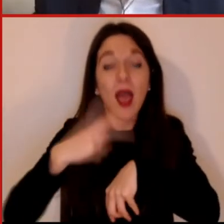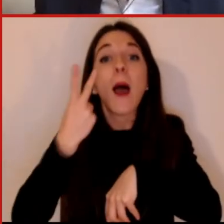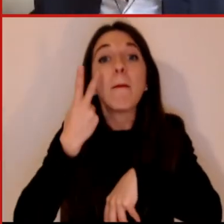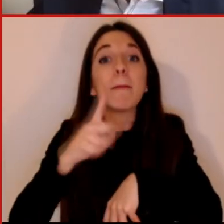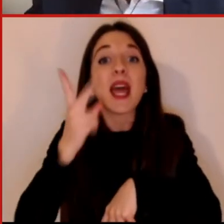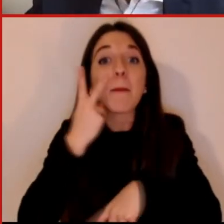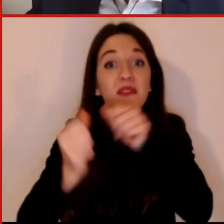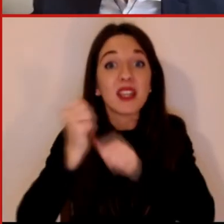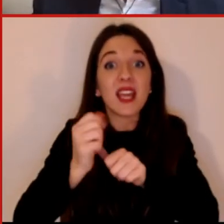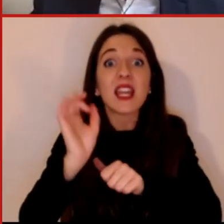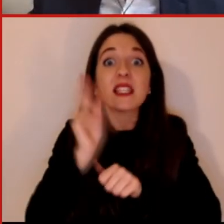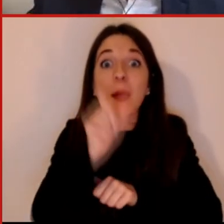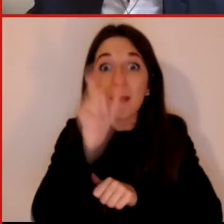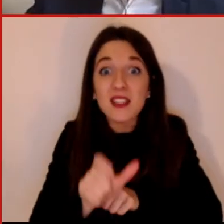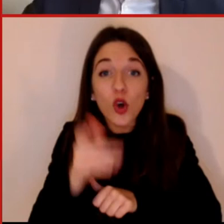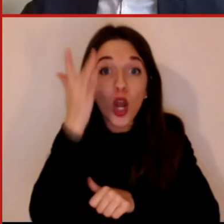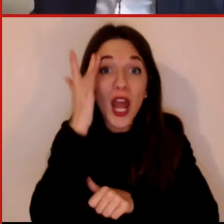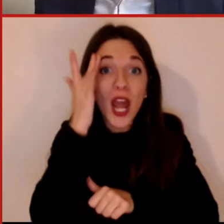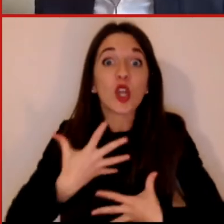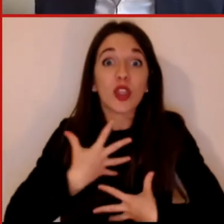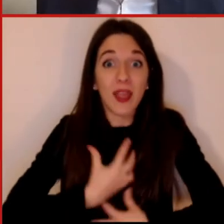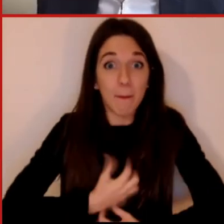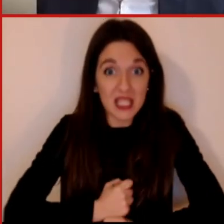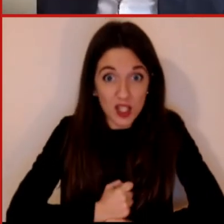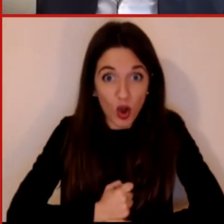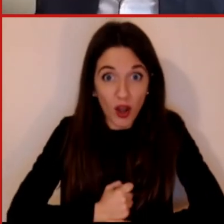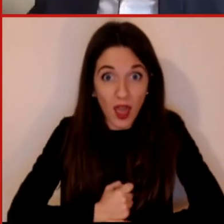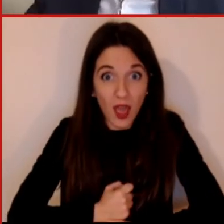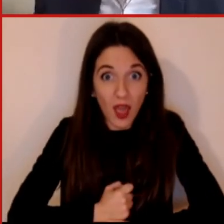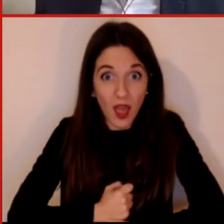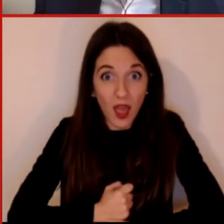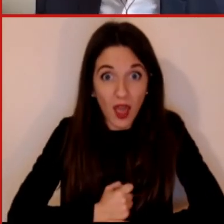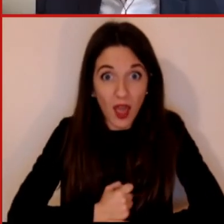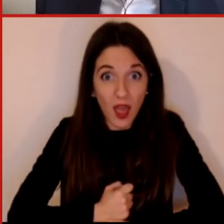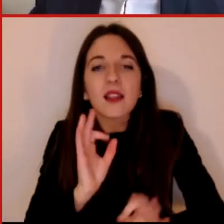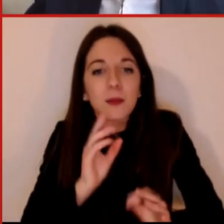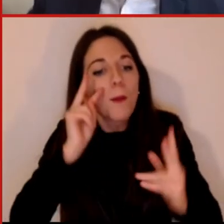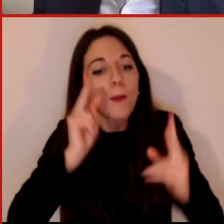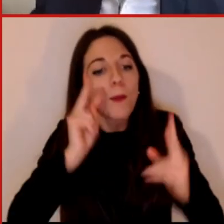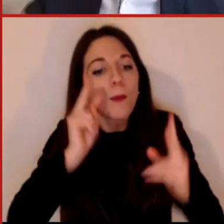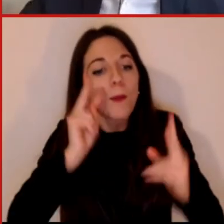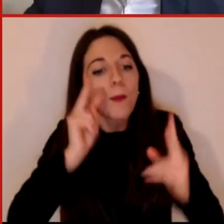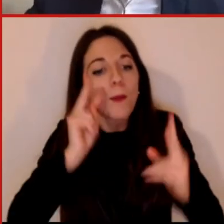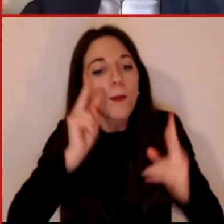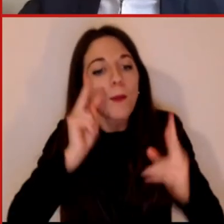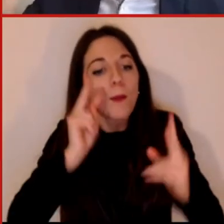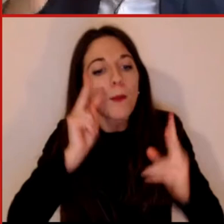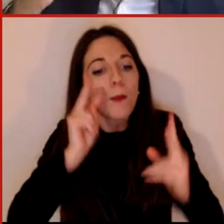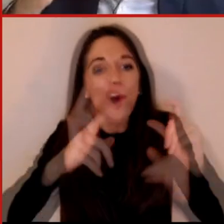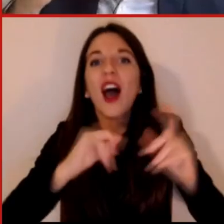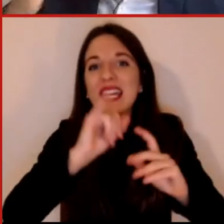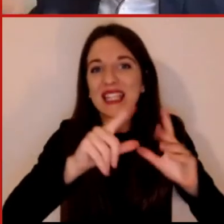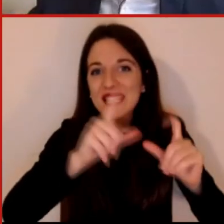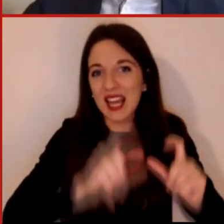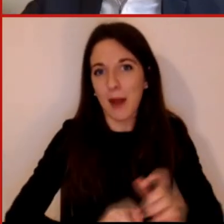Ora qui andiamo in un mondo dove si entra e attraverso quelle che sono le nostre attività, i dati che generiamo andiamo addirittura ad avere